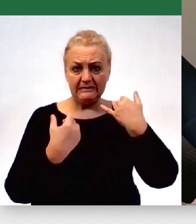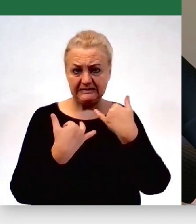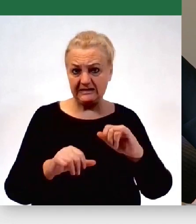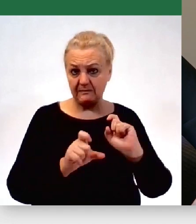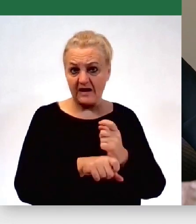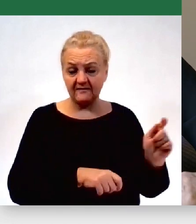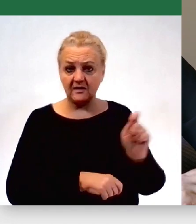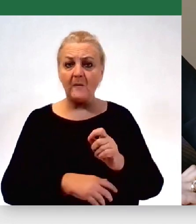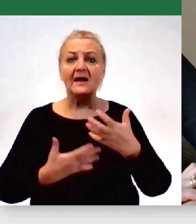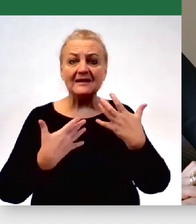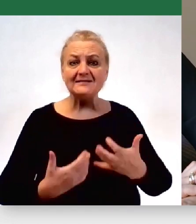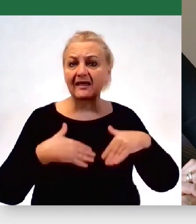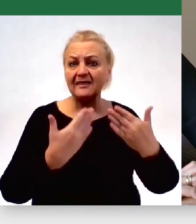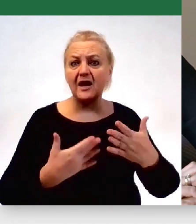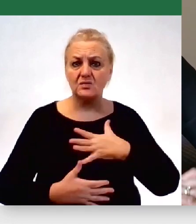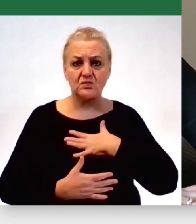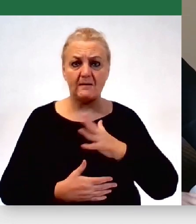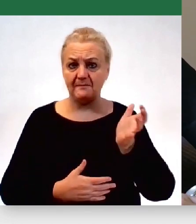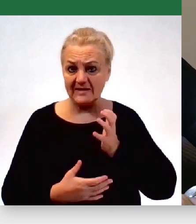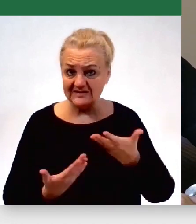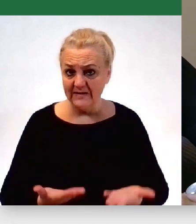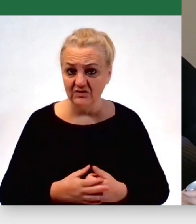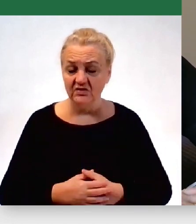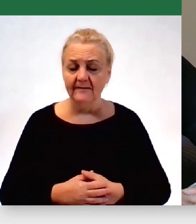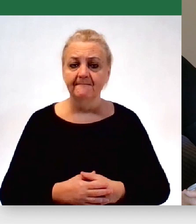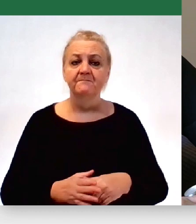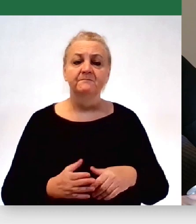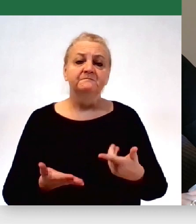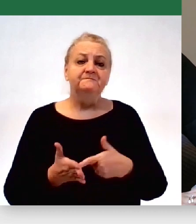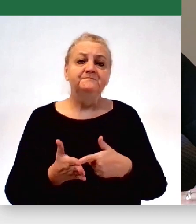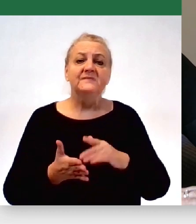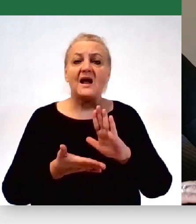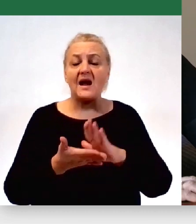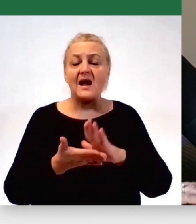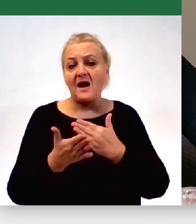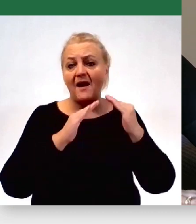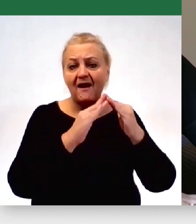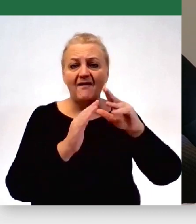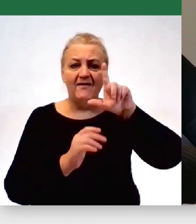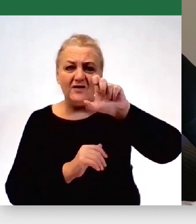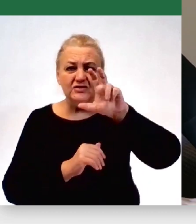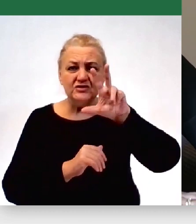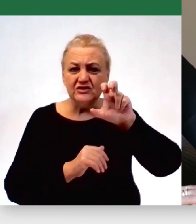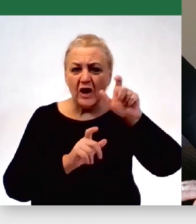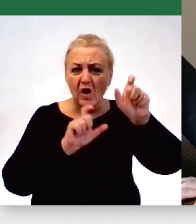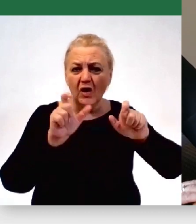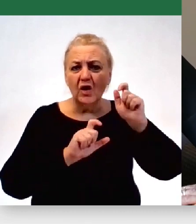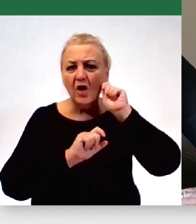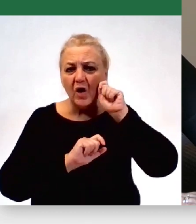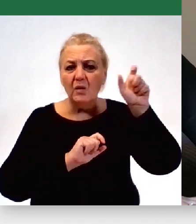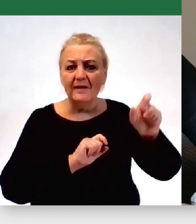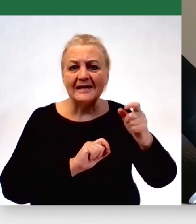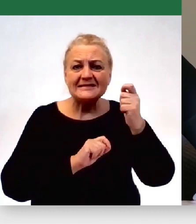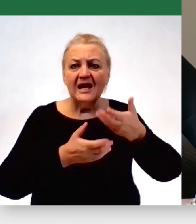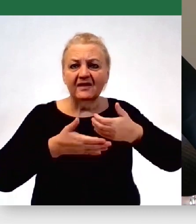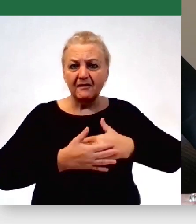chce czuć się po prostu bezpiecznie. Czy na hali, w której jest 200-300 osób, kobieta, która za chwilę ma